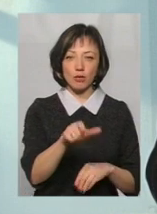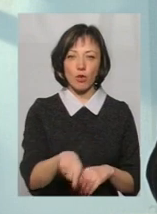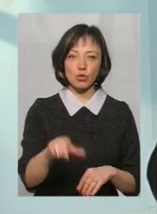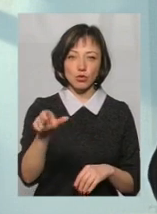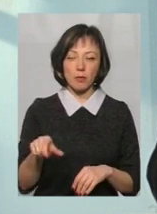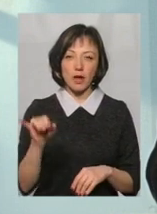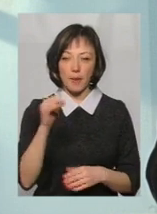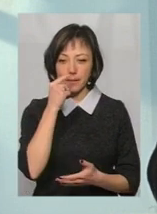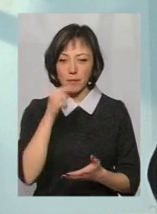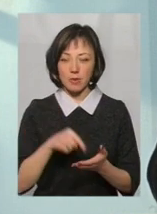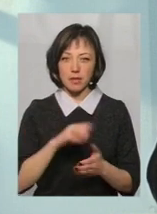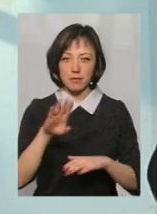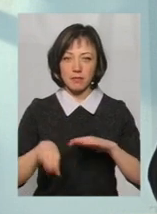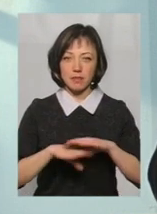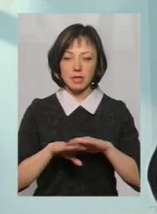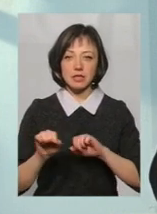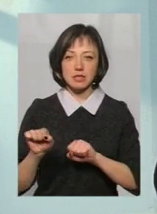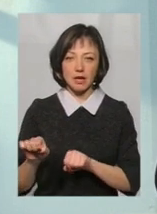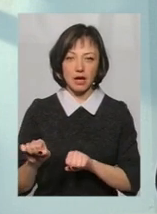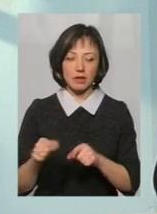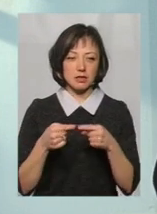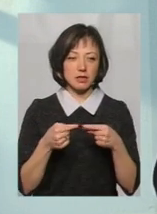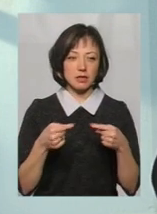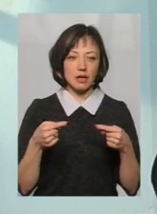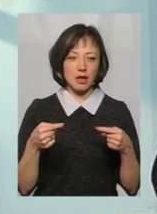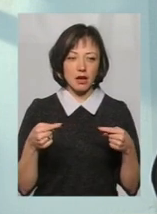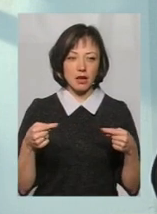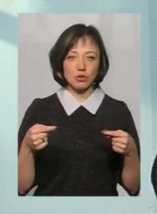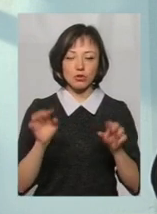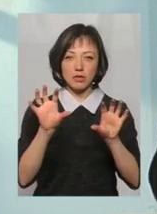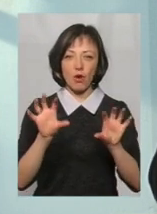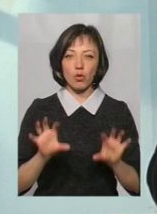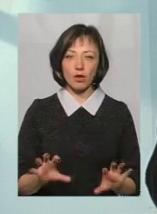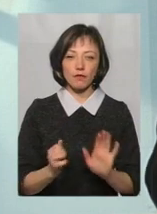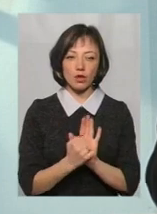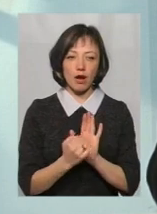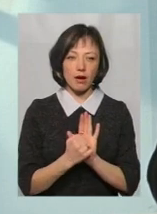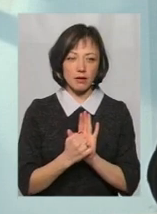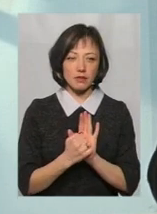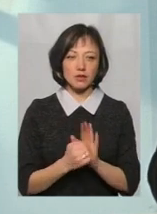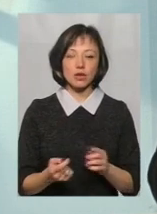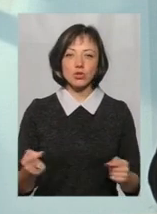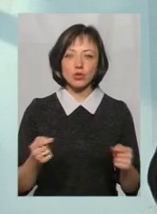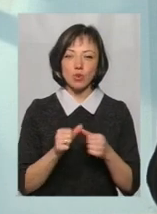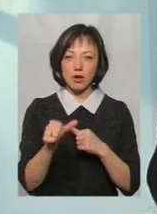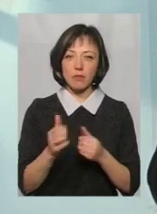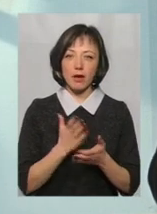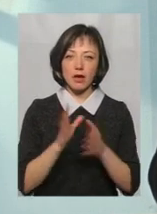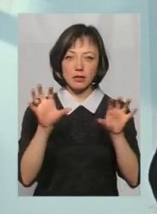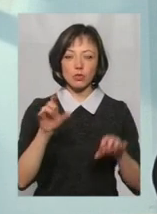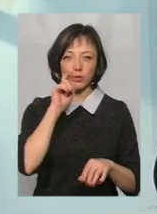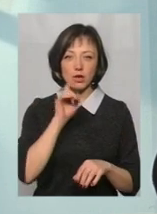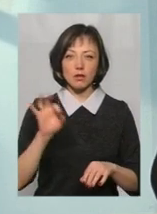попадають під захист ряду законодавчих актів, зокрема, є закон України про